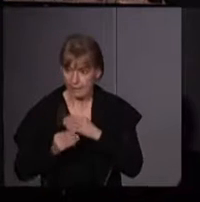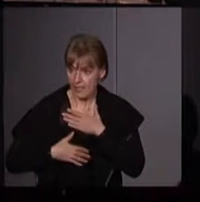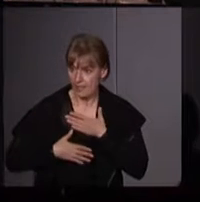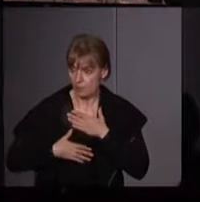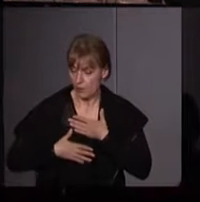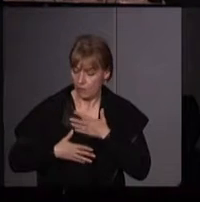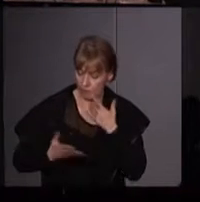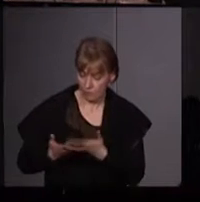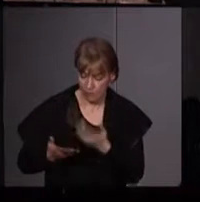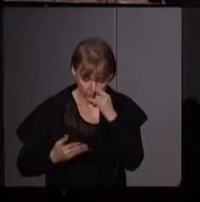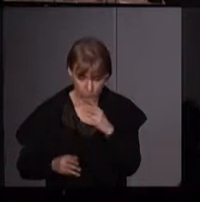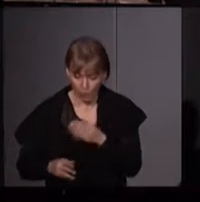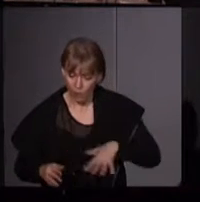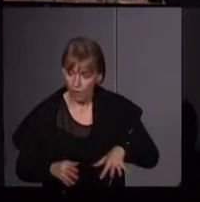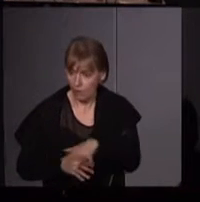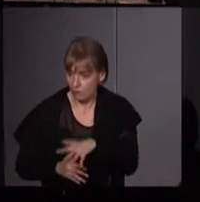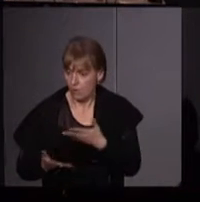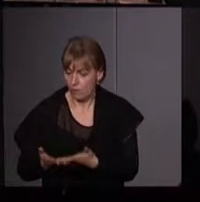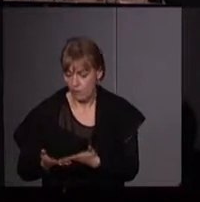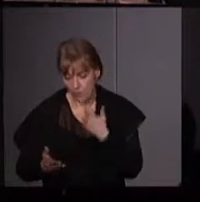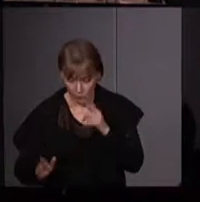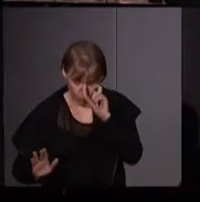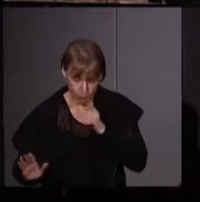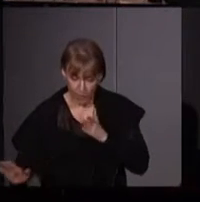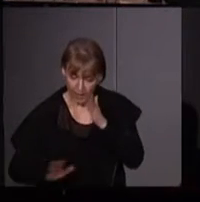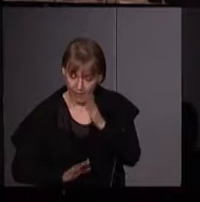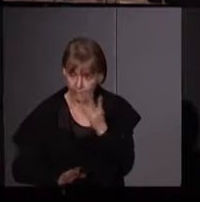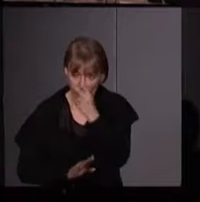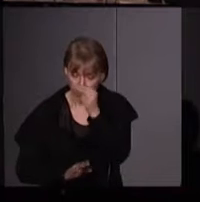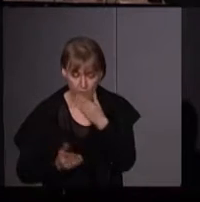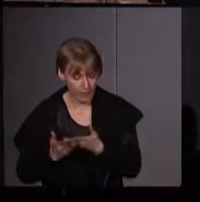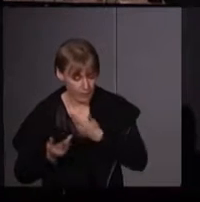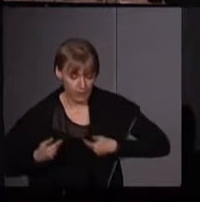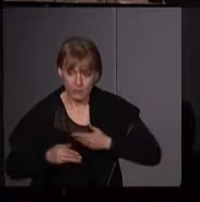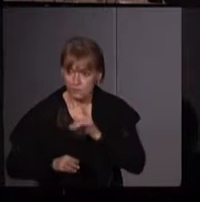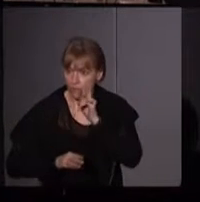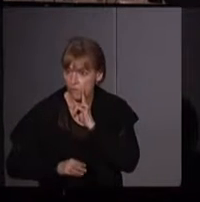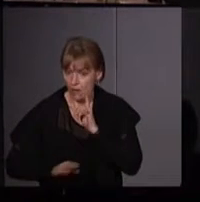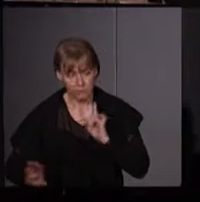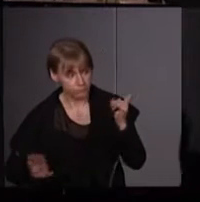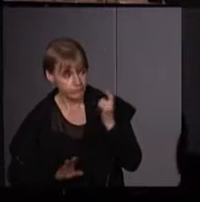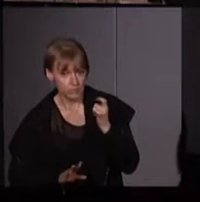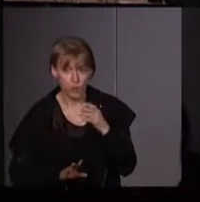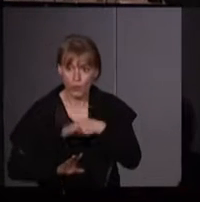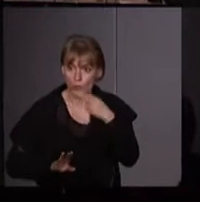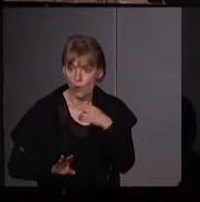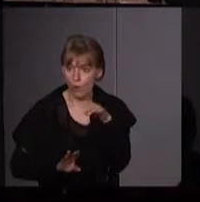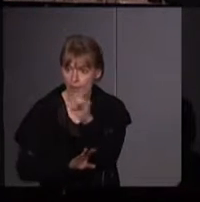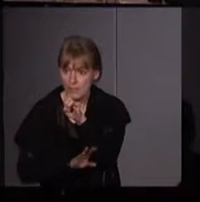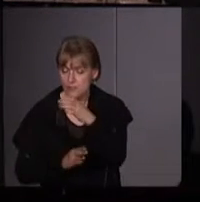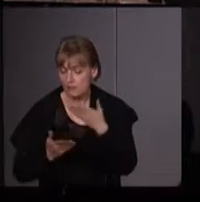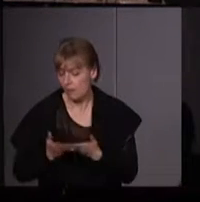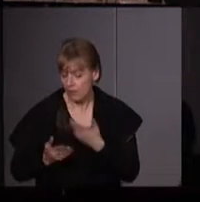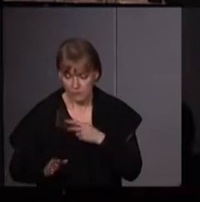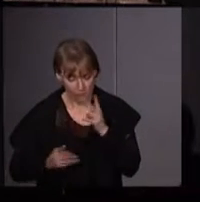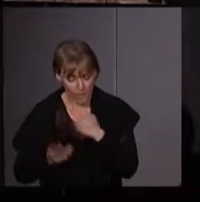notre Terre et pour la vie des enfants qui sont notre avenir humain. Nous sommes des femmes qui viennent pour la plupart du nord-est des États-Unis. Nous sommes des